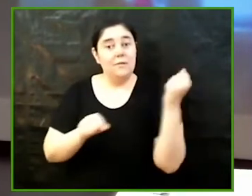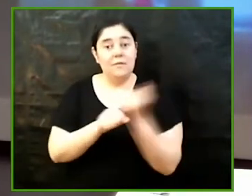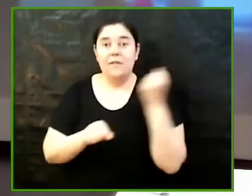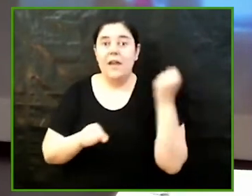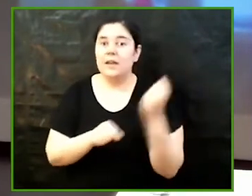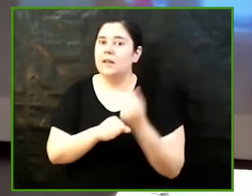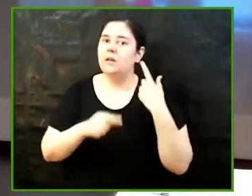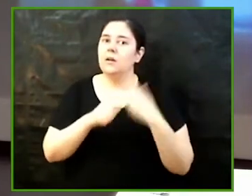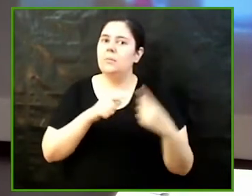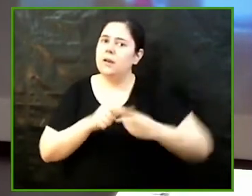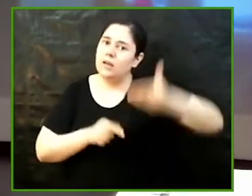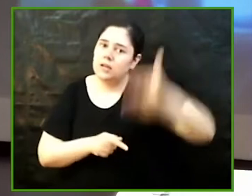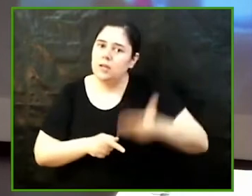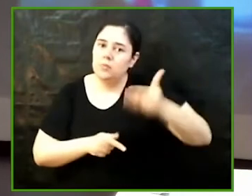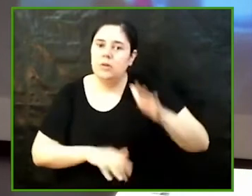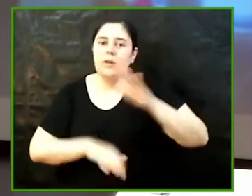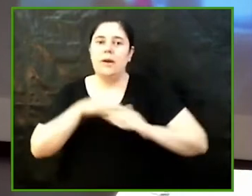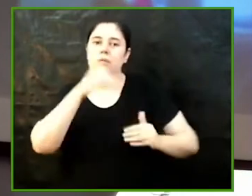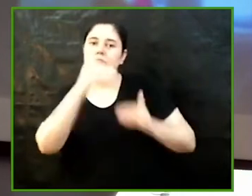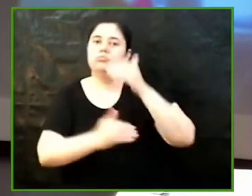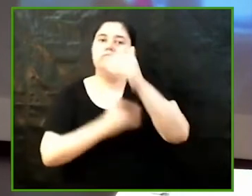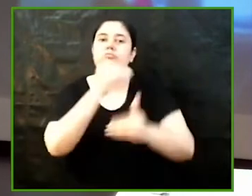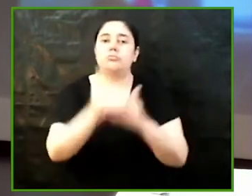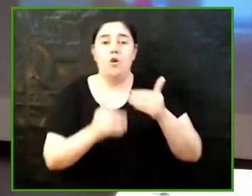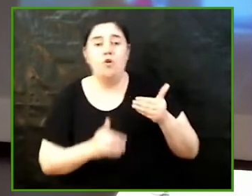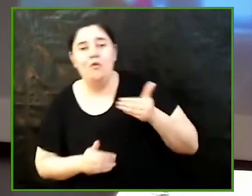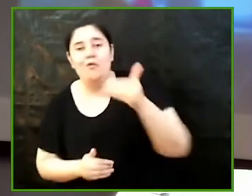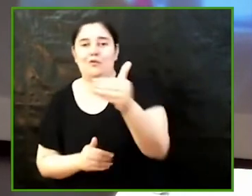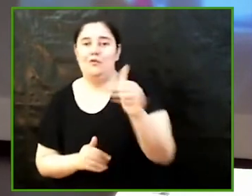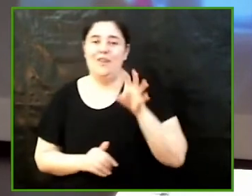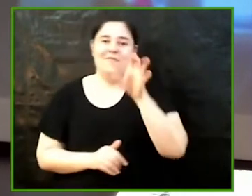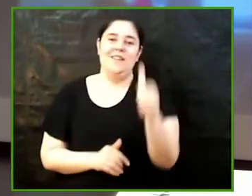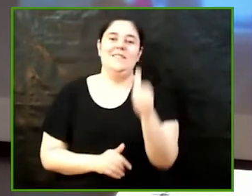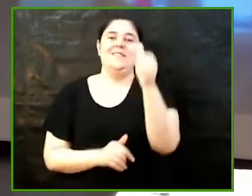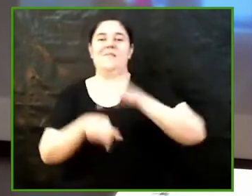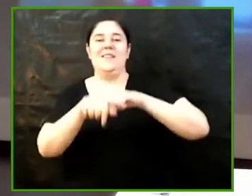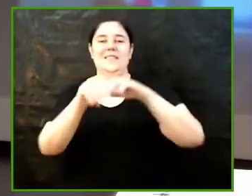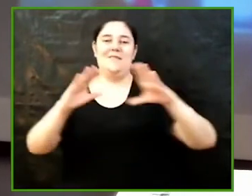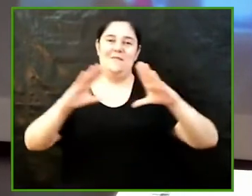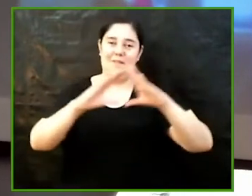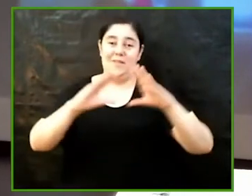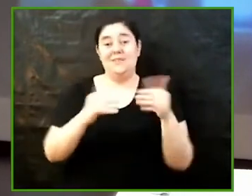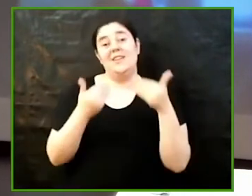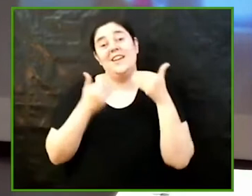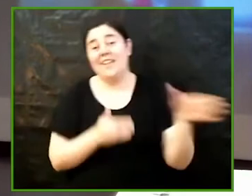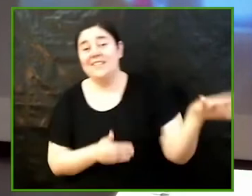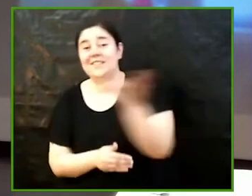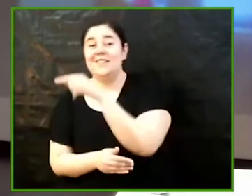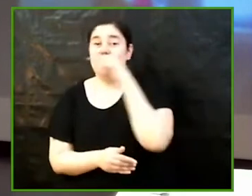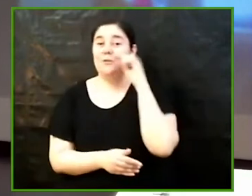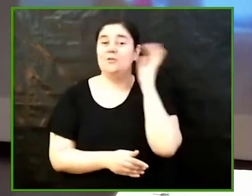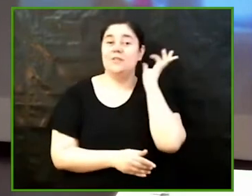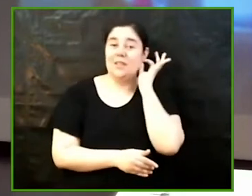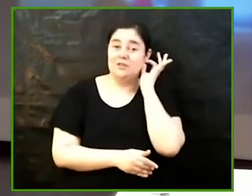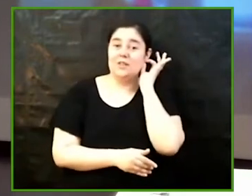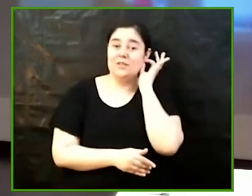seguir avançant cap a un futur i cap a un país més feminista. Per tant, moltíssimes gràcies a tots i totes i dir-vos que l